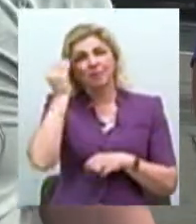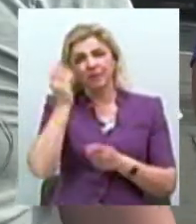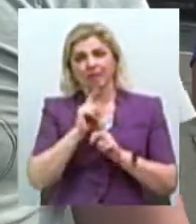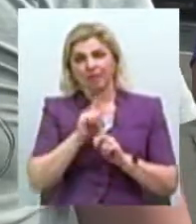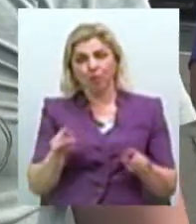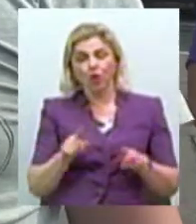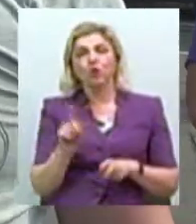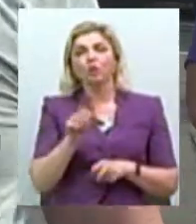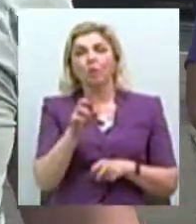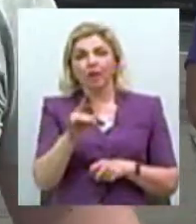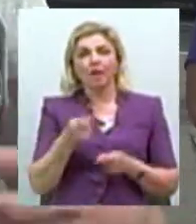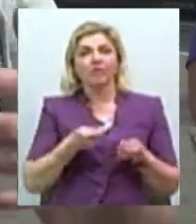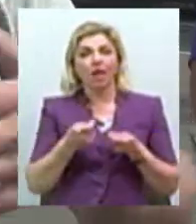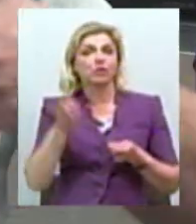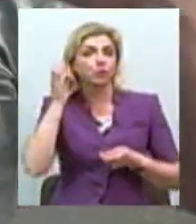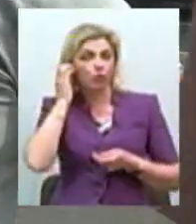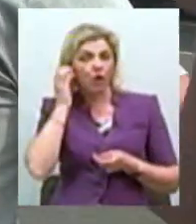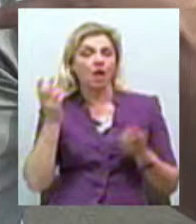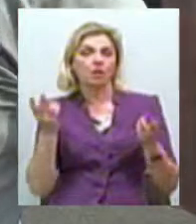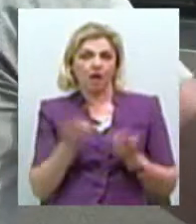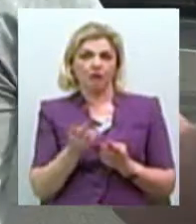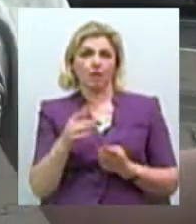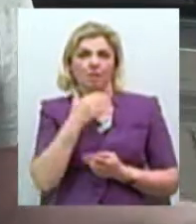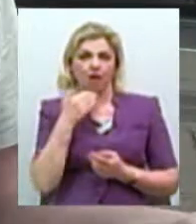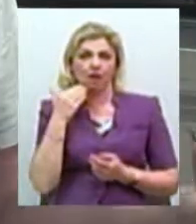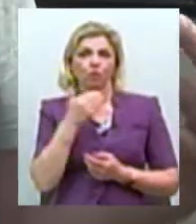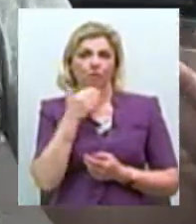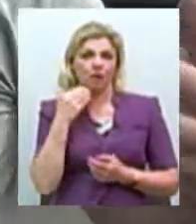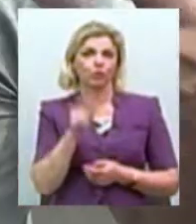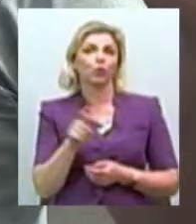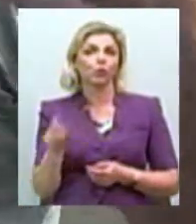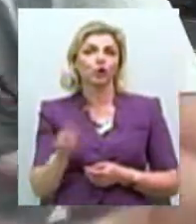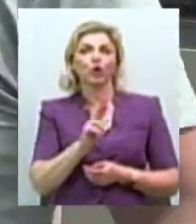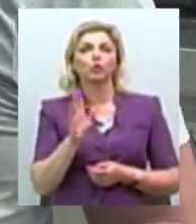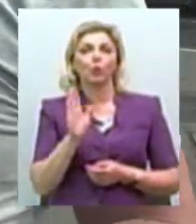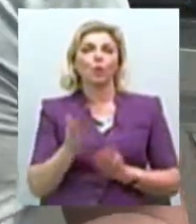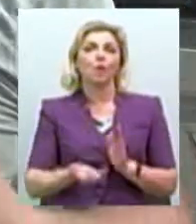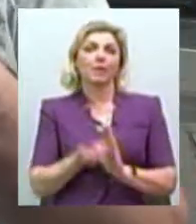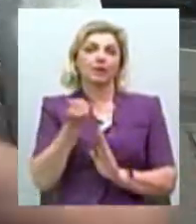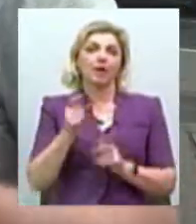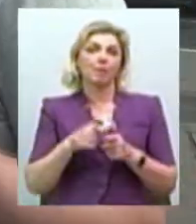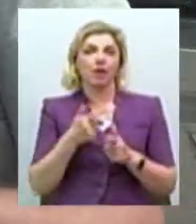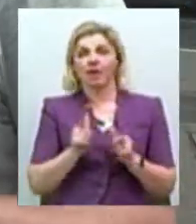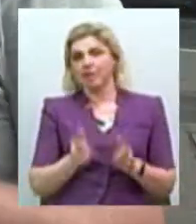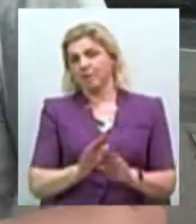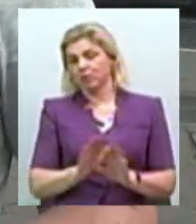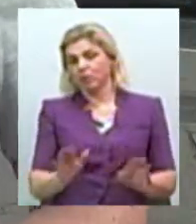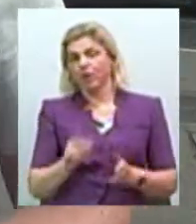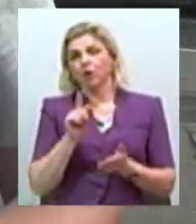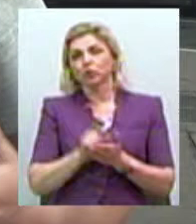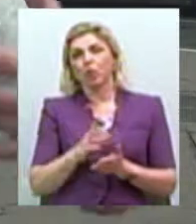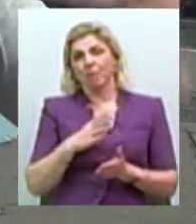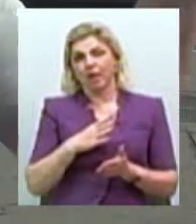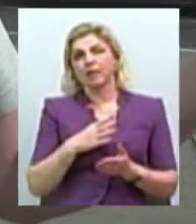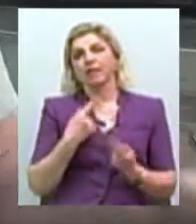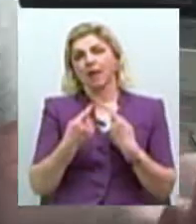того, щоб влада прислухалася, для цього треба багато людей, які будуть як підтримати, так і не підтримати. Повинен бути якийсь